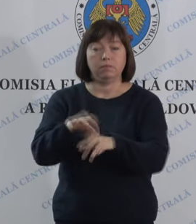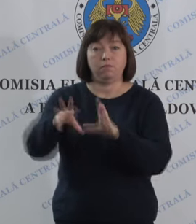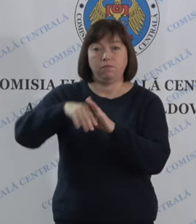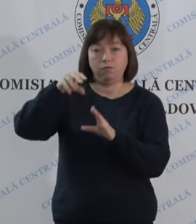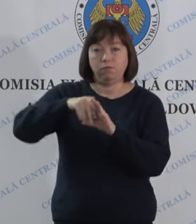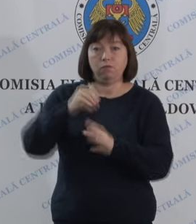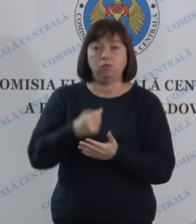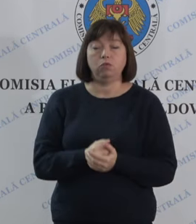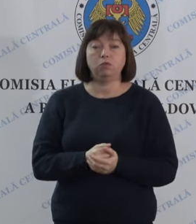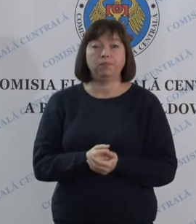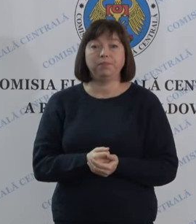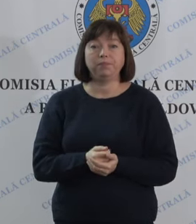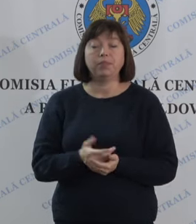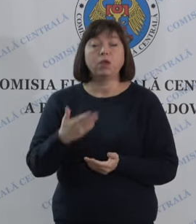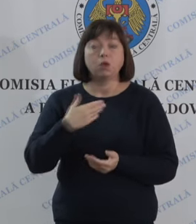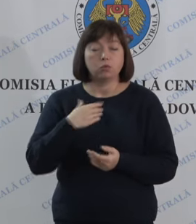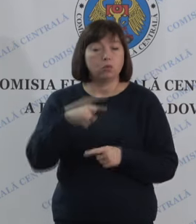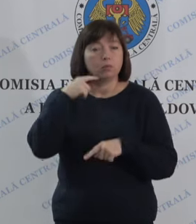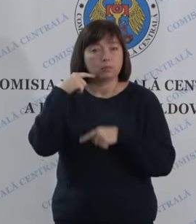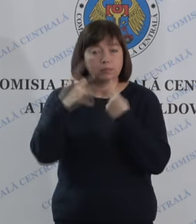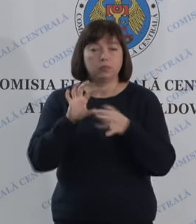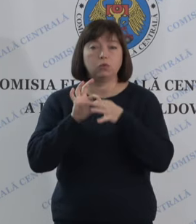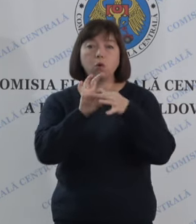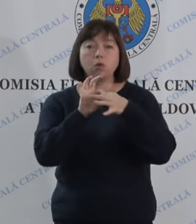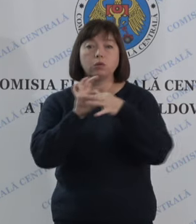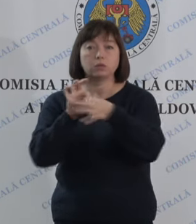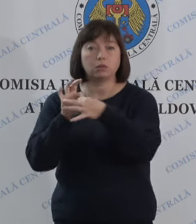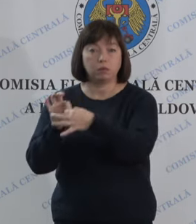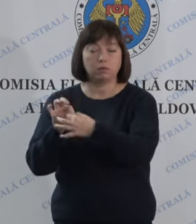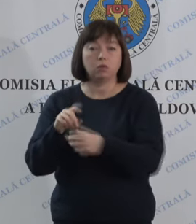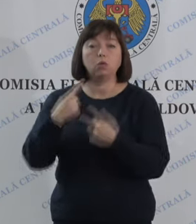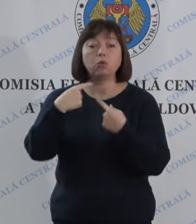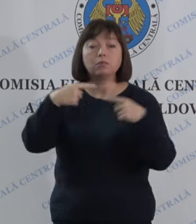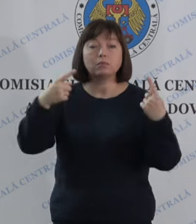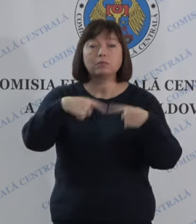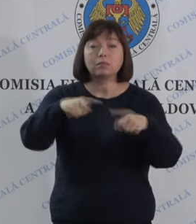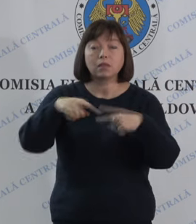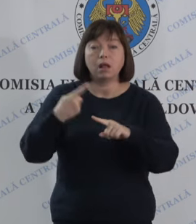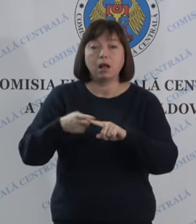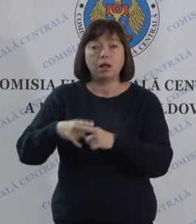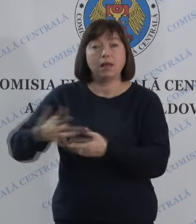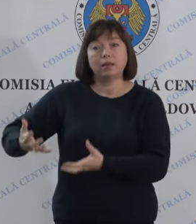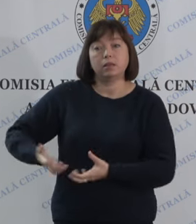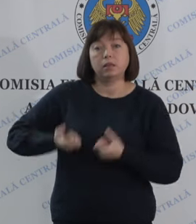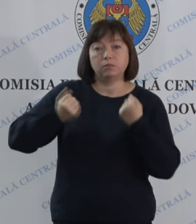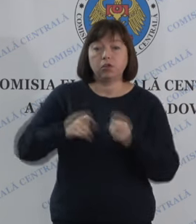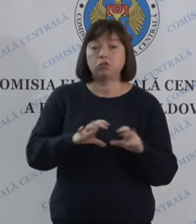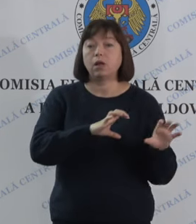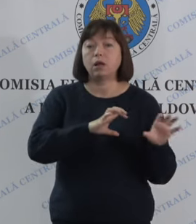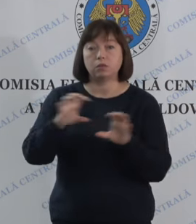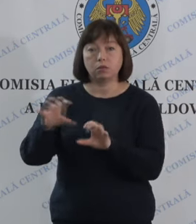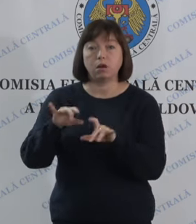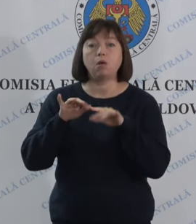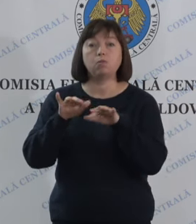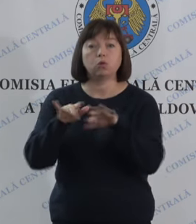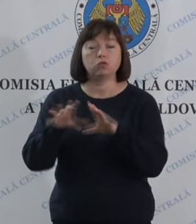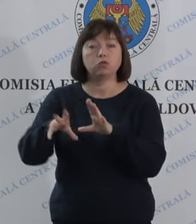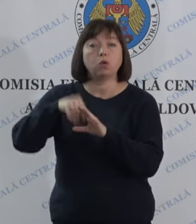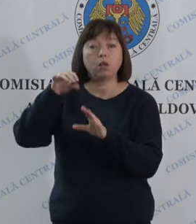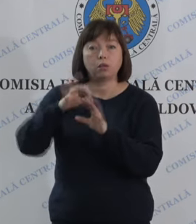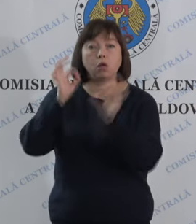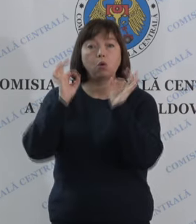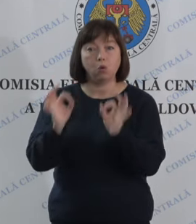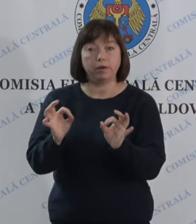Suntem într-o legătură constantă cu instituțiile care ne sprijină în asigurarea unui proces electoral